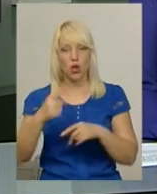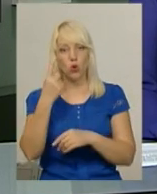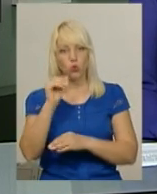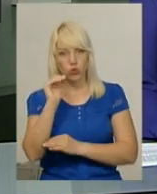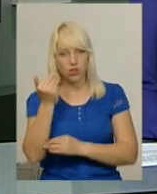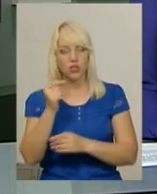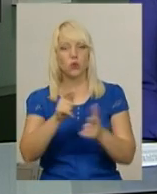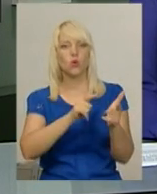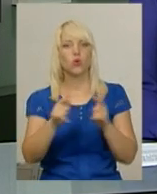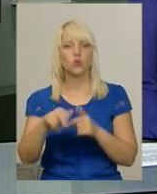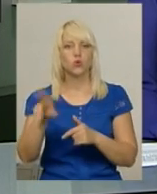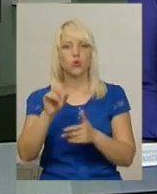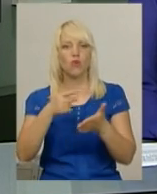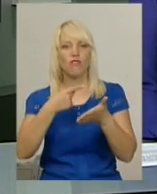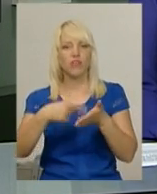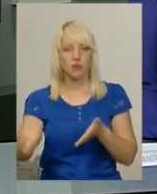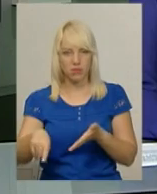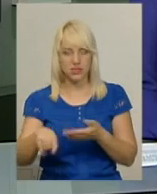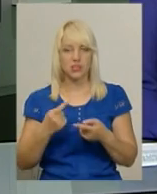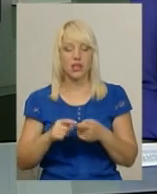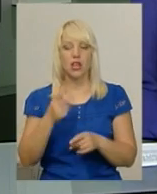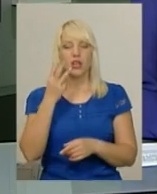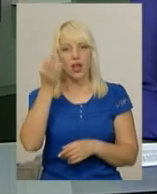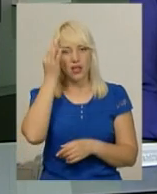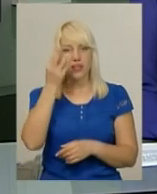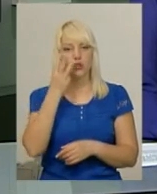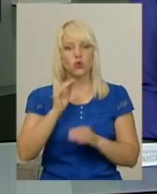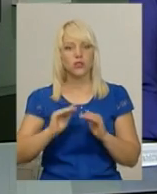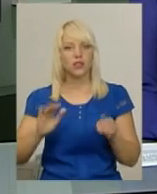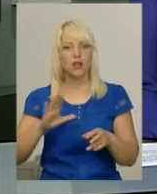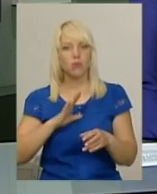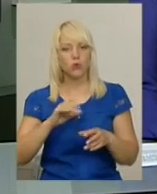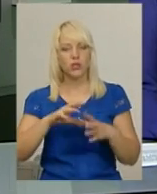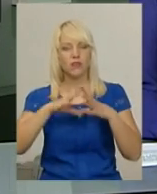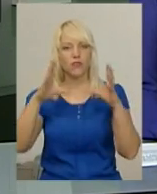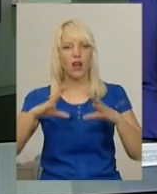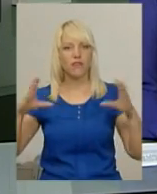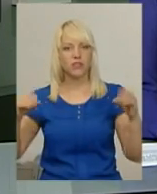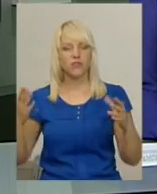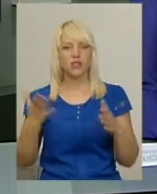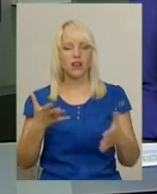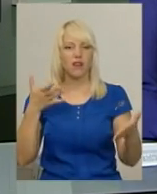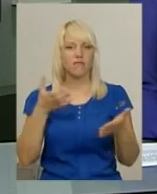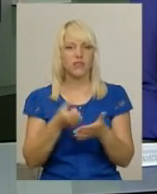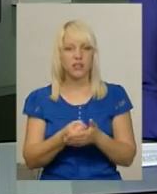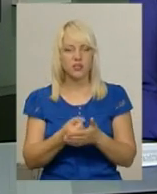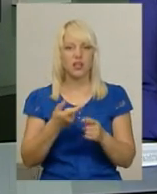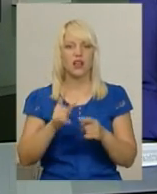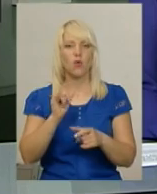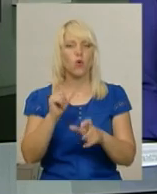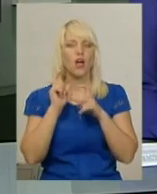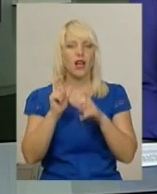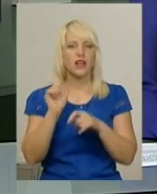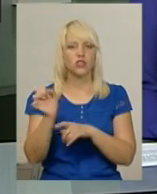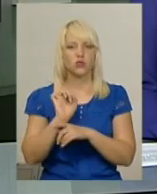повідомила Наталя Зимак-Закутня. Нагадаю, троє дітей перебували у салоні автівки, яка врізалась у лісовоз на в'їзді у Хмельницький.